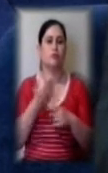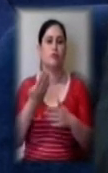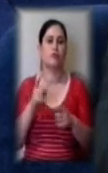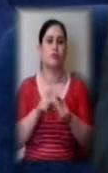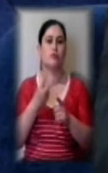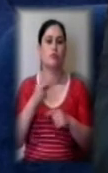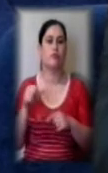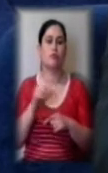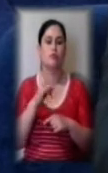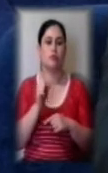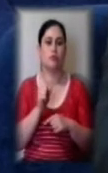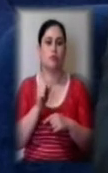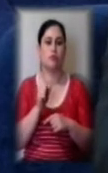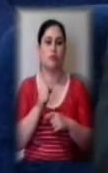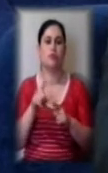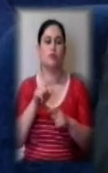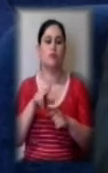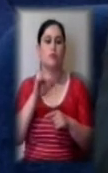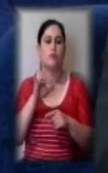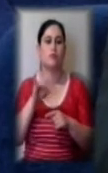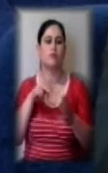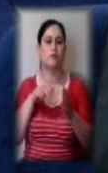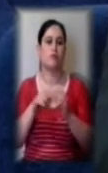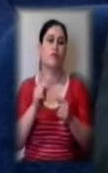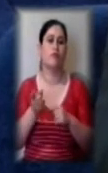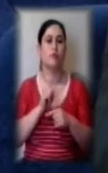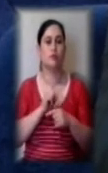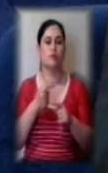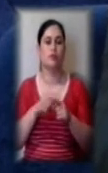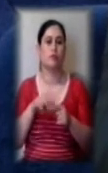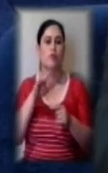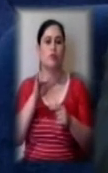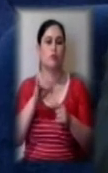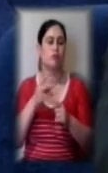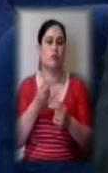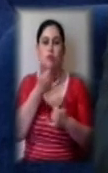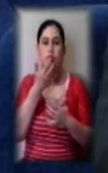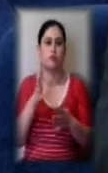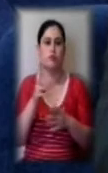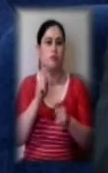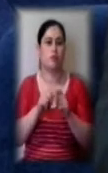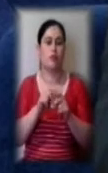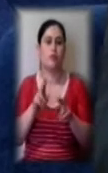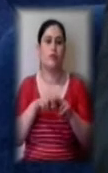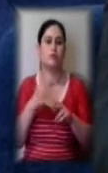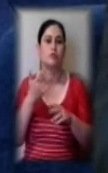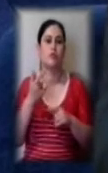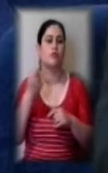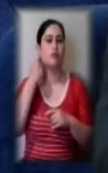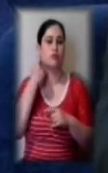те, щоб пасажири зайшли і вийшли, кондуктору, ну реально перевірити паспорт, скільки йому років і так далі.